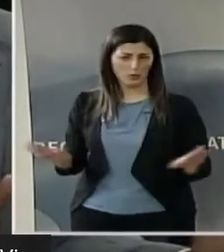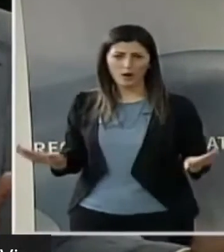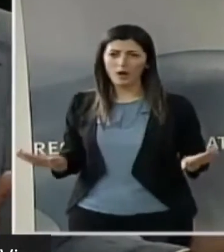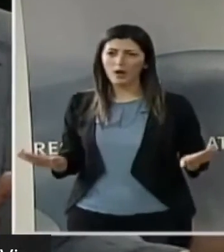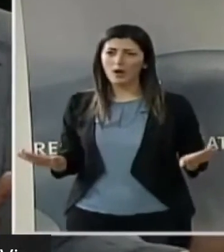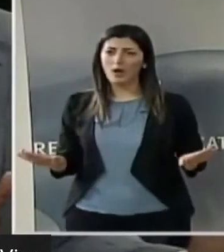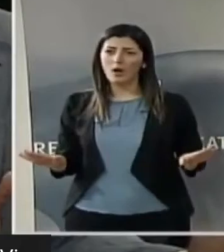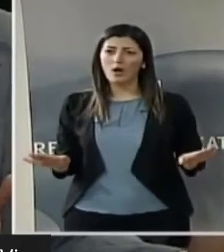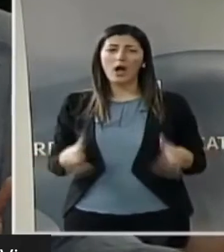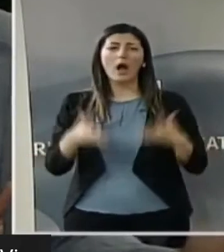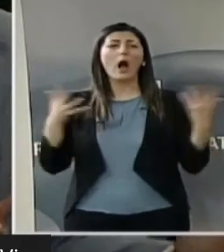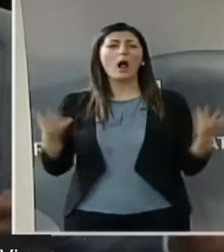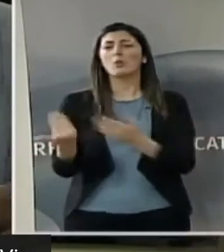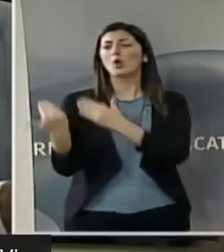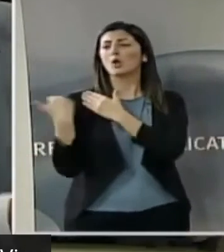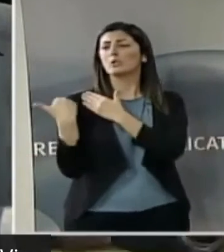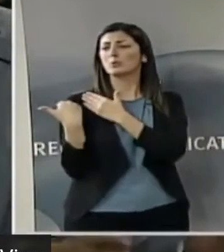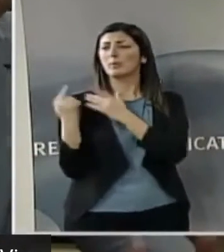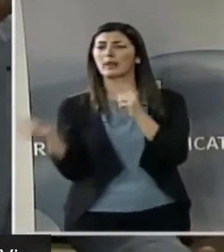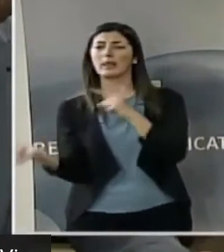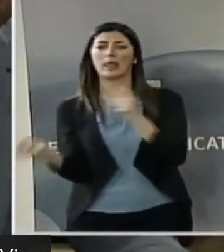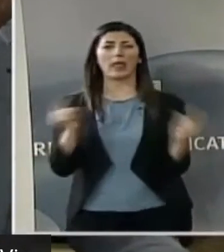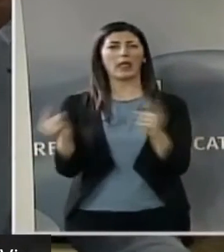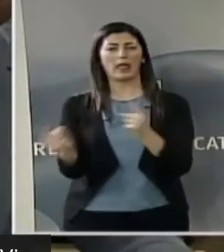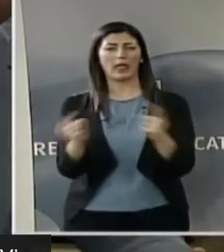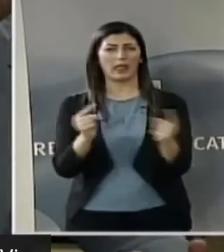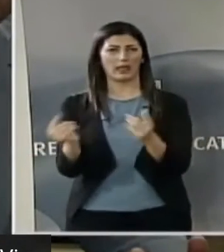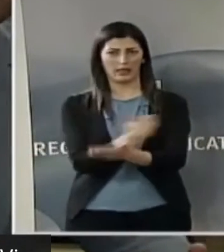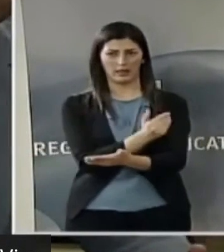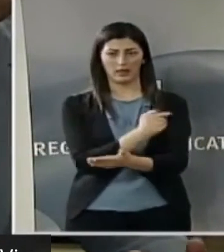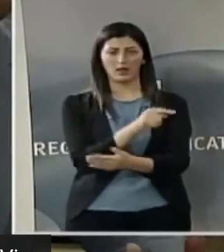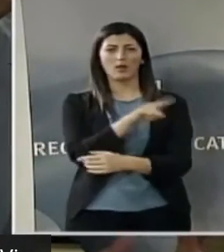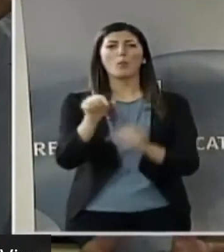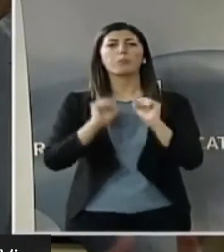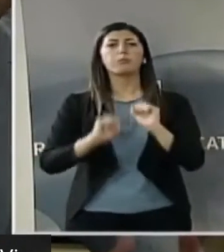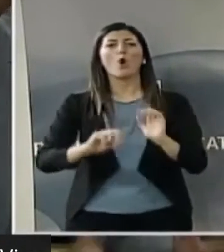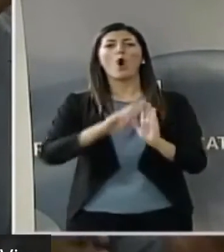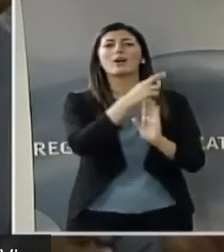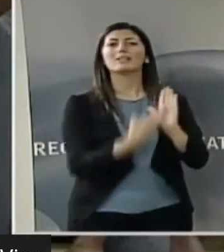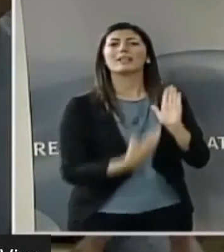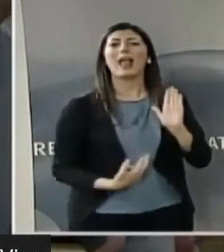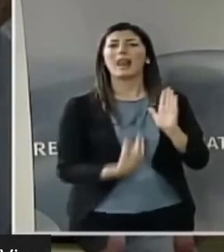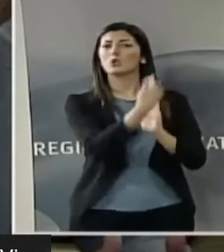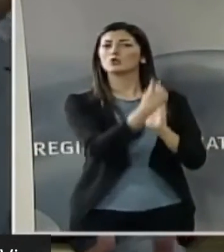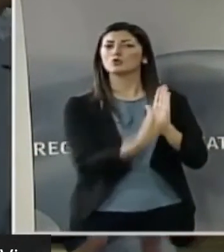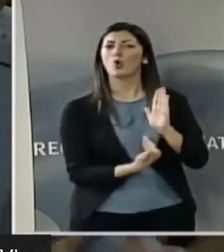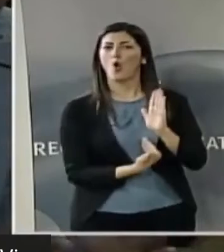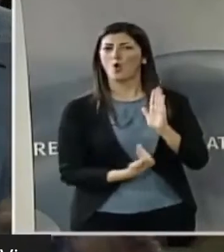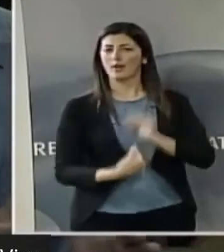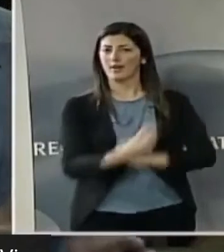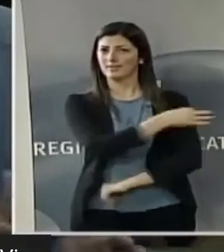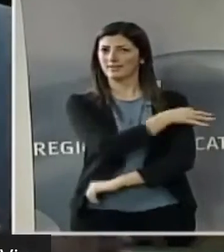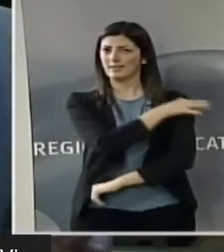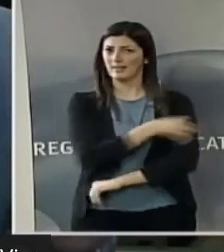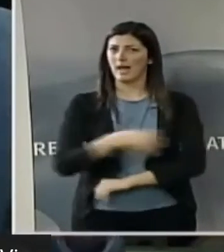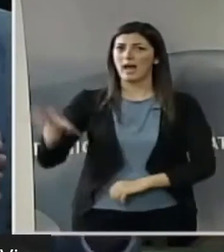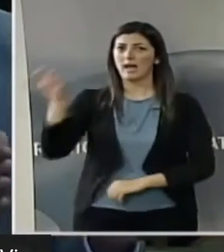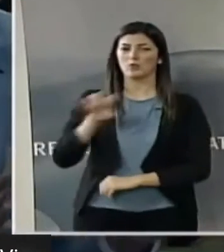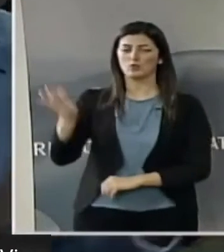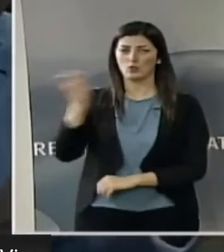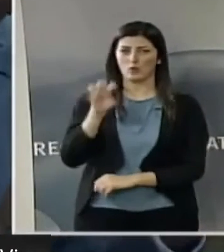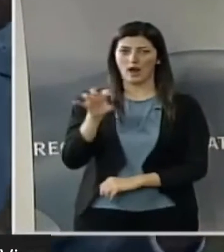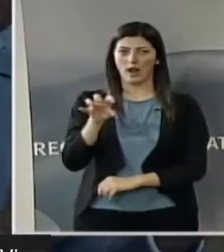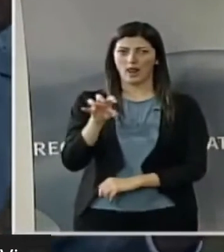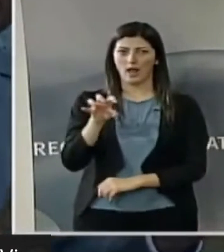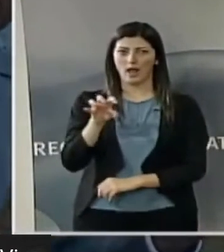evitiamo di rimparlo di responsabilità. Venite, fate una relazione sulla sanità regionale. Aspettiamo